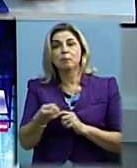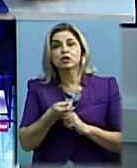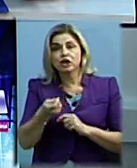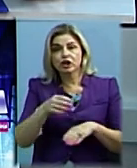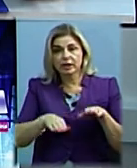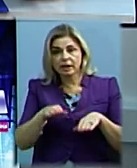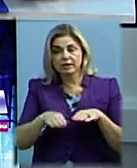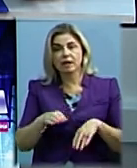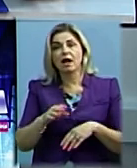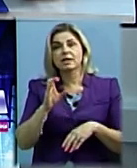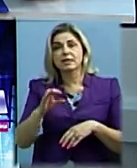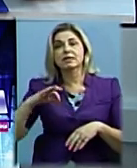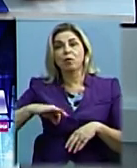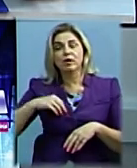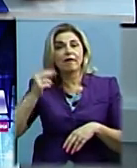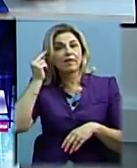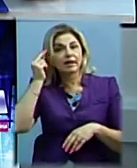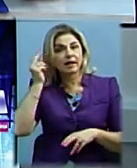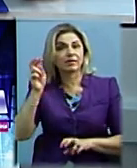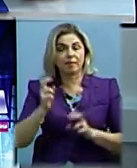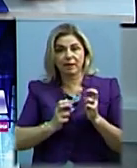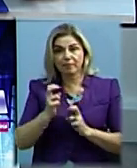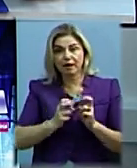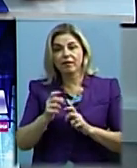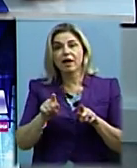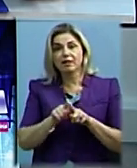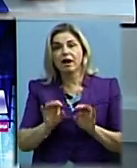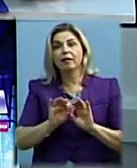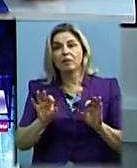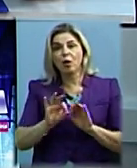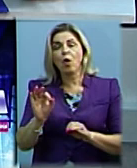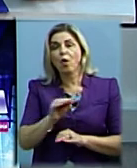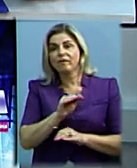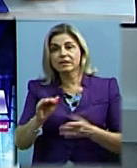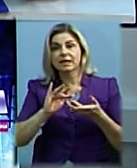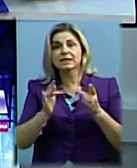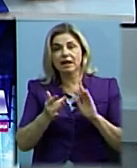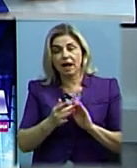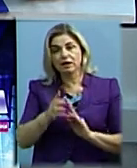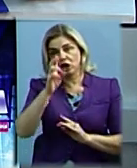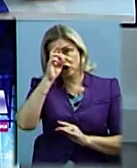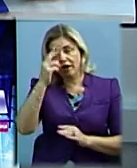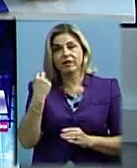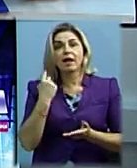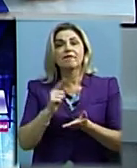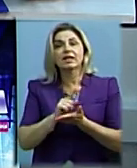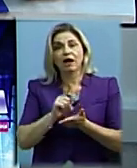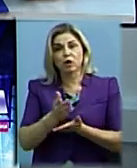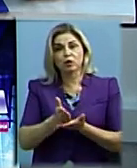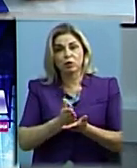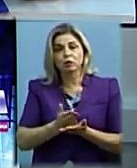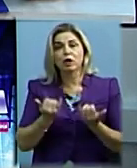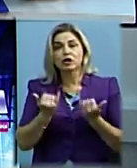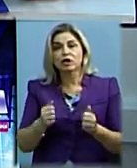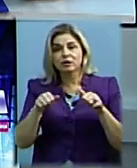фіктивного підприємства. Про це повідомляється на офіційному сайті Державної фіскальної служби. На даний час вирішується питання